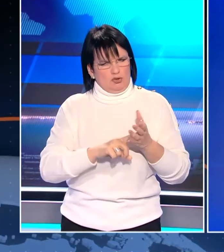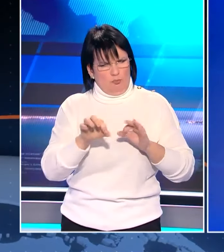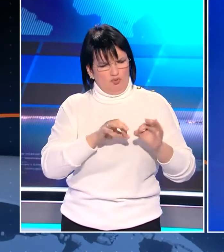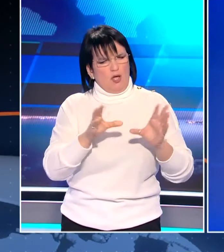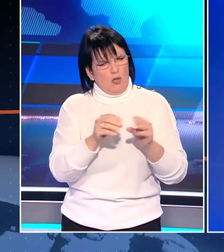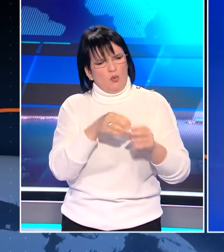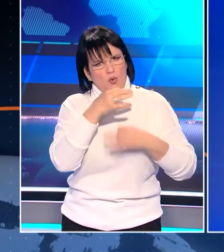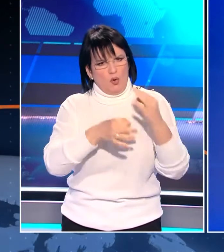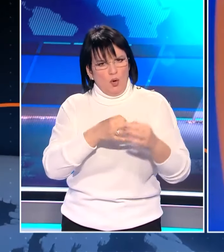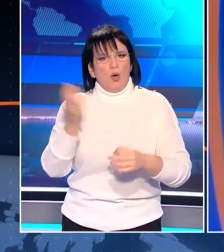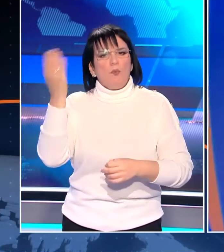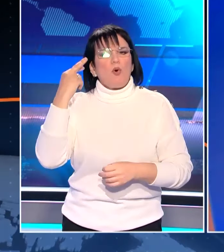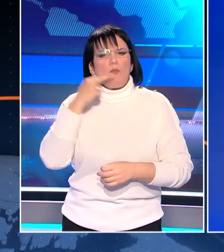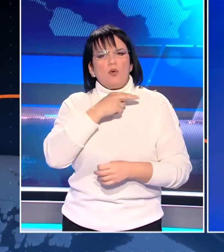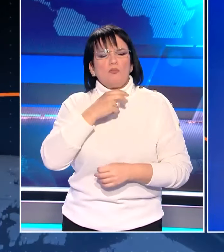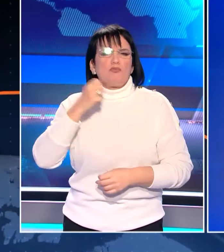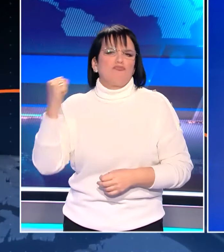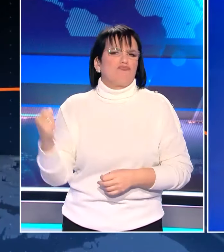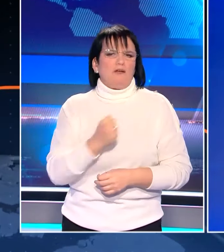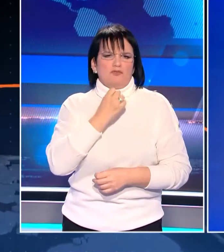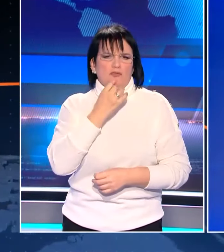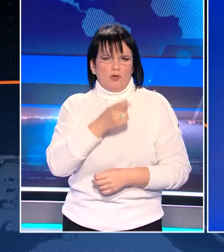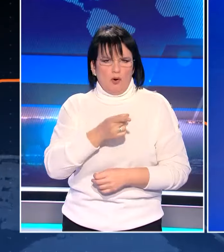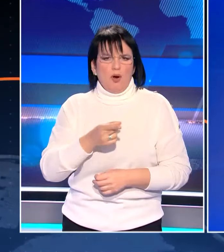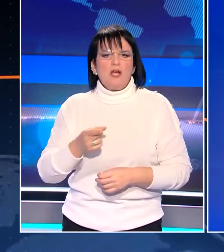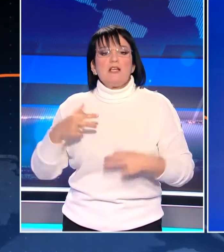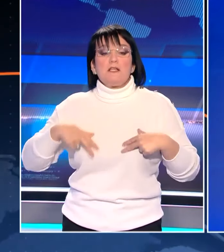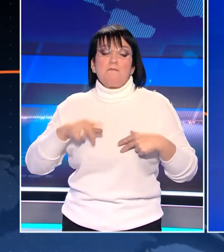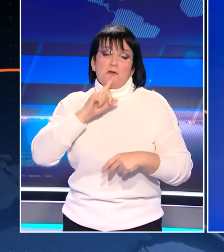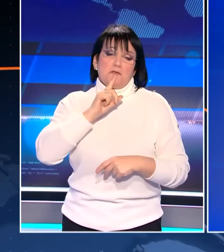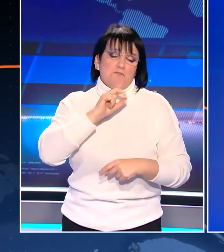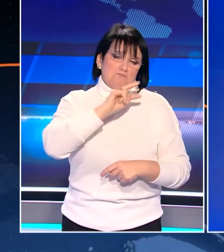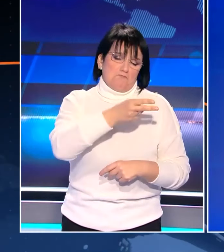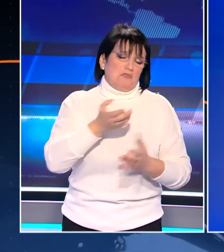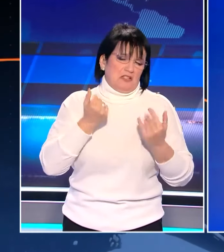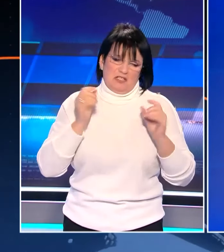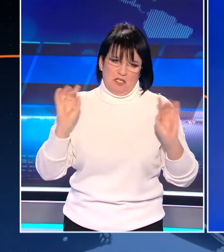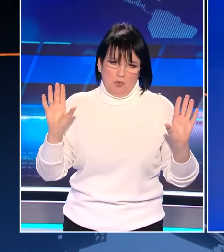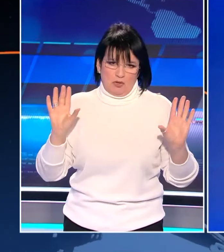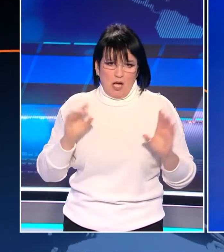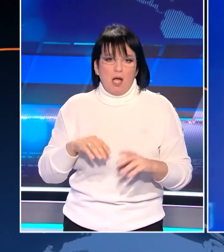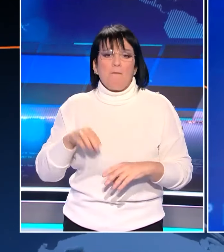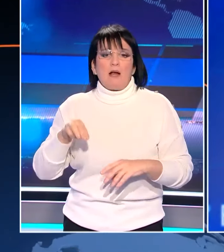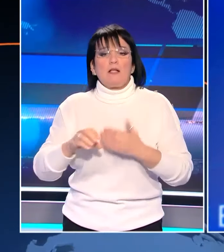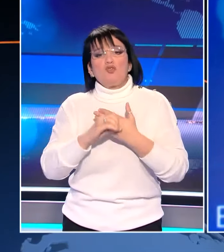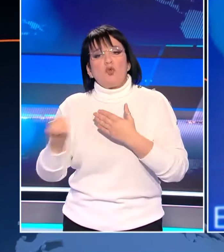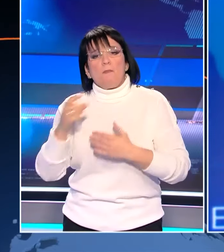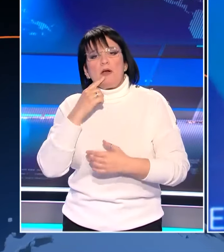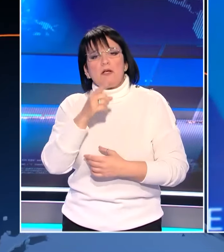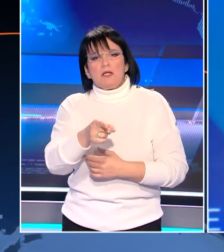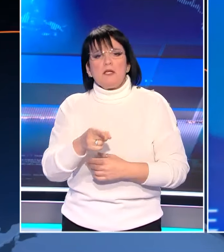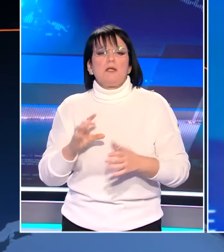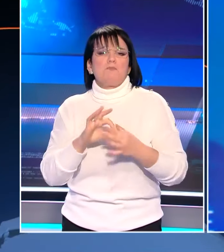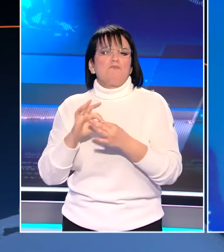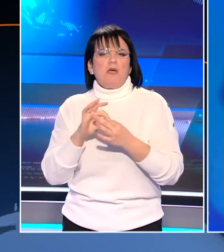Η χειρή ήταν η διαφωνία του πρώην Πρωθυπουργού. Ουδέν σχόλιο απαντά η κυβέρνηση με τον Παύλο Μαρινάκη να τονίζει στο Open ότι η συνοχή